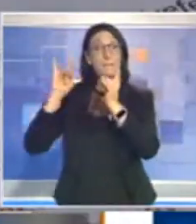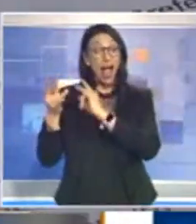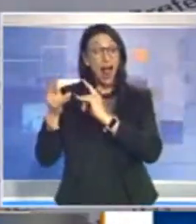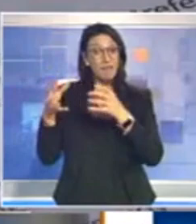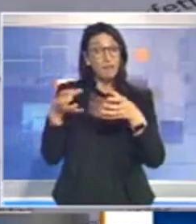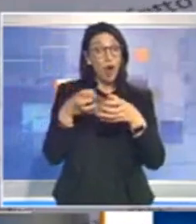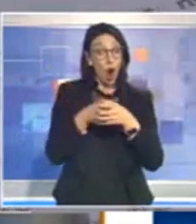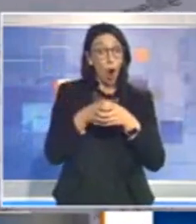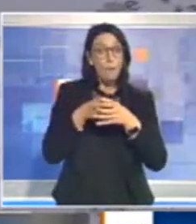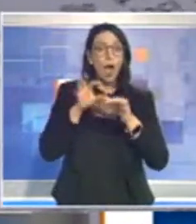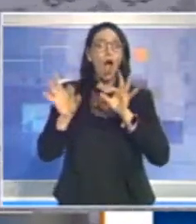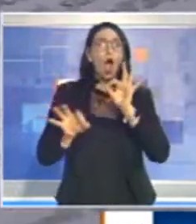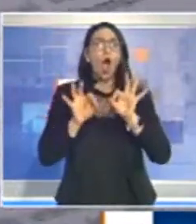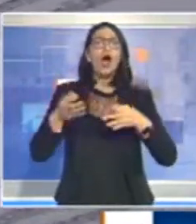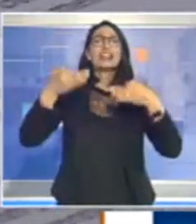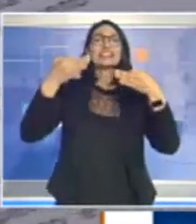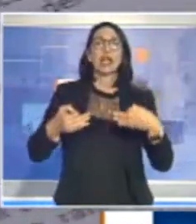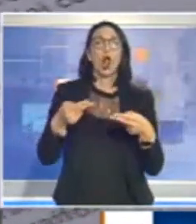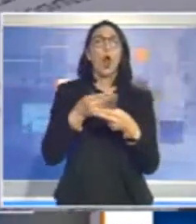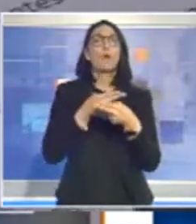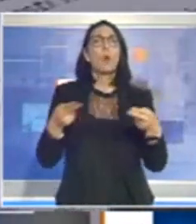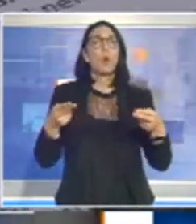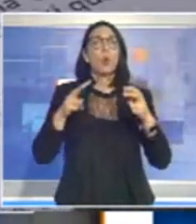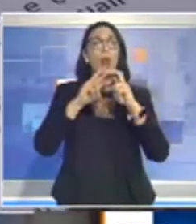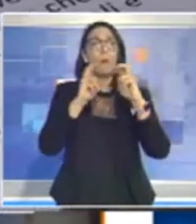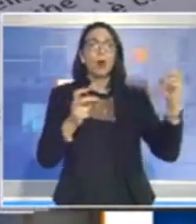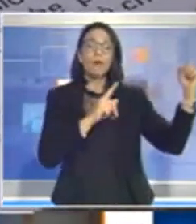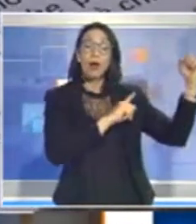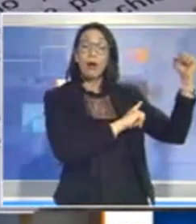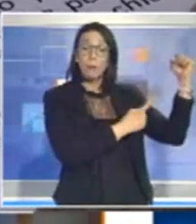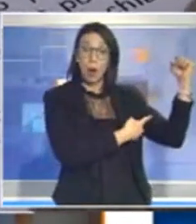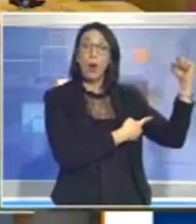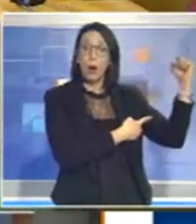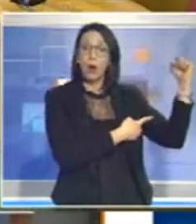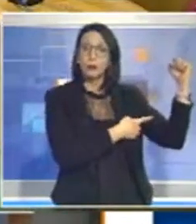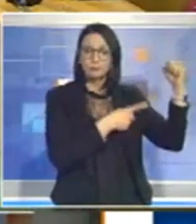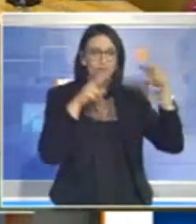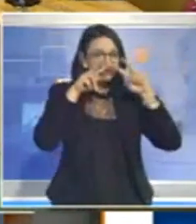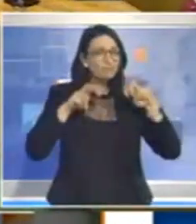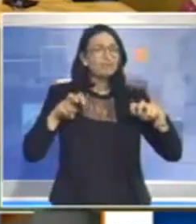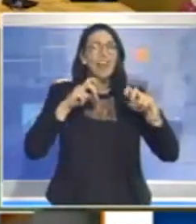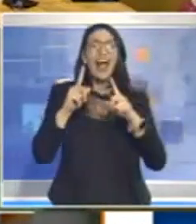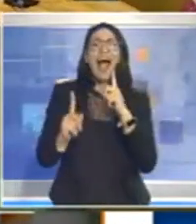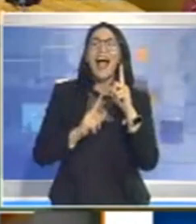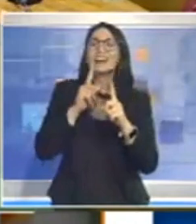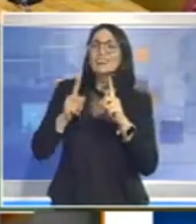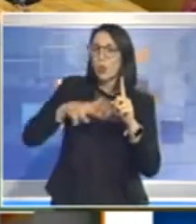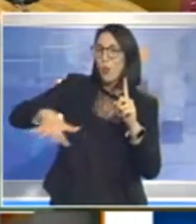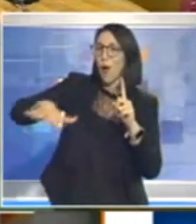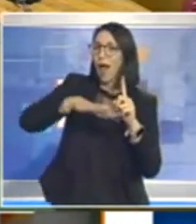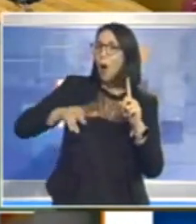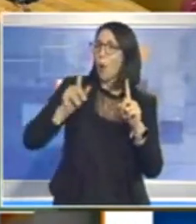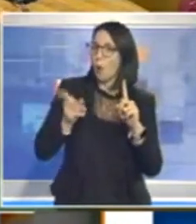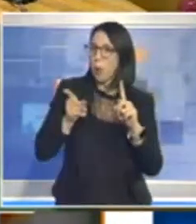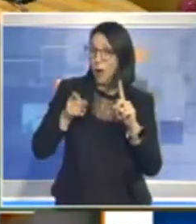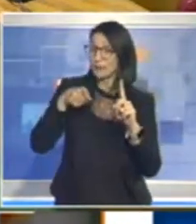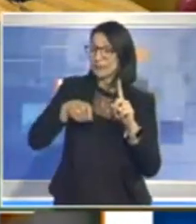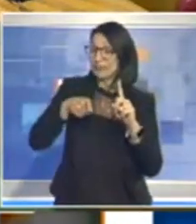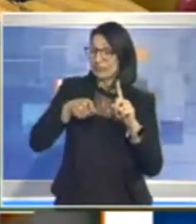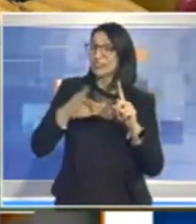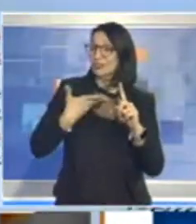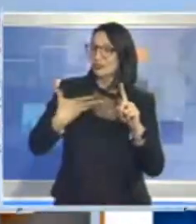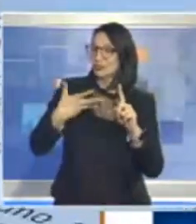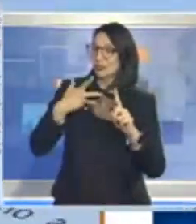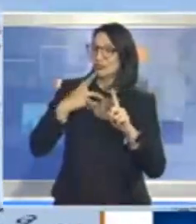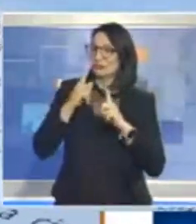Comitato per l'Ordine e la Sicurezza Pubblica della provincia di Potenza ha analizzato la situazione dell'area tra le più colpite da